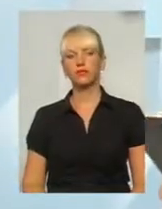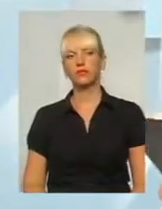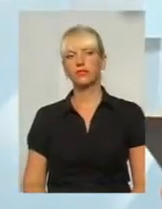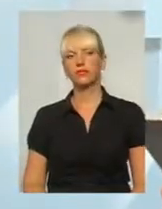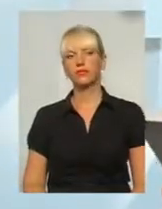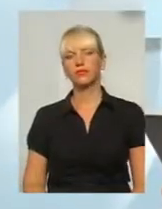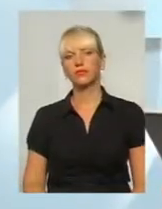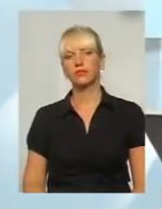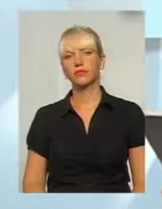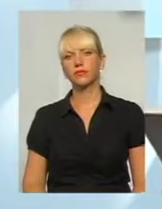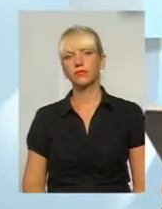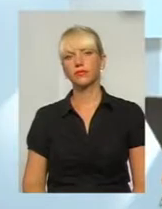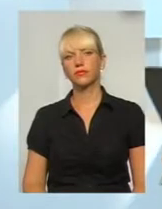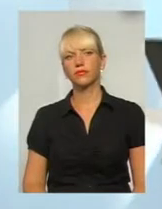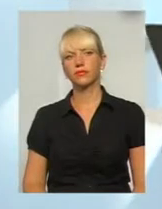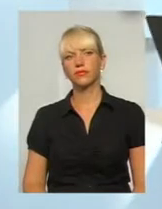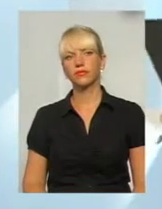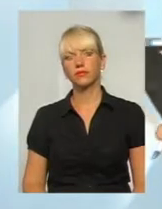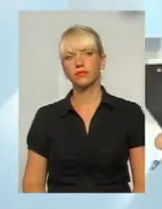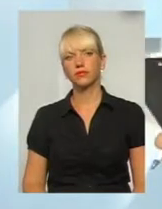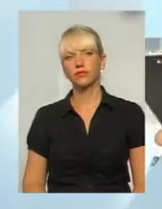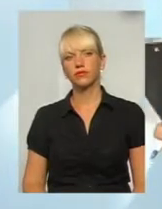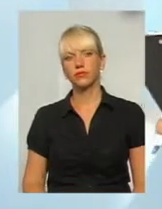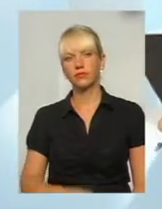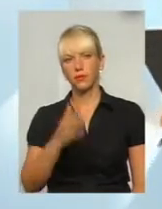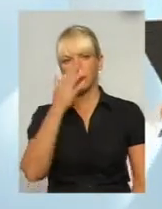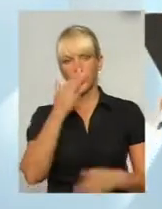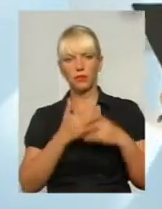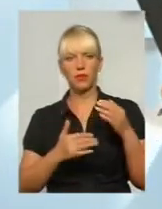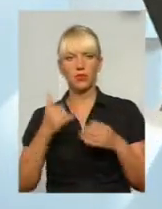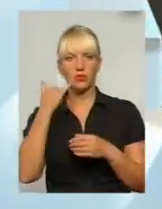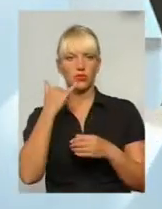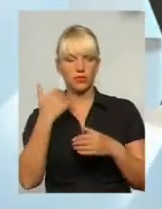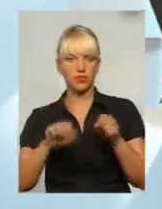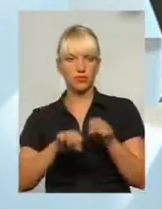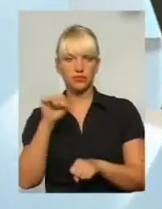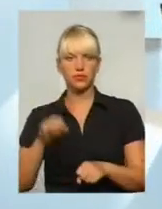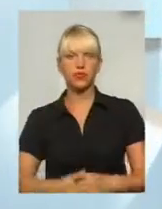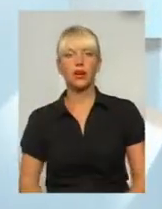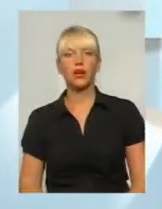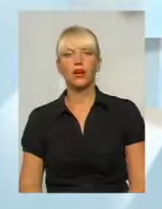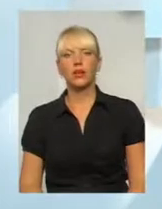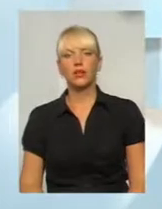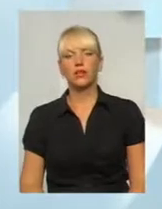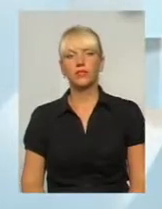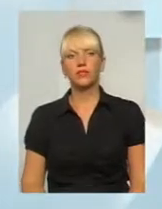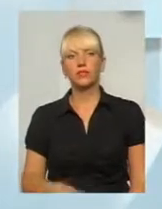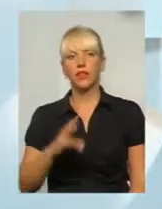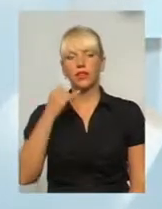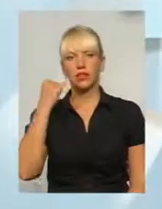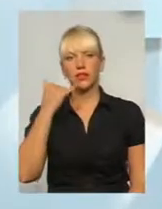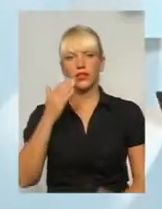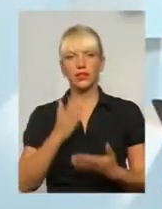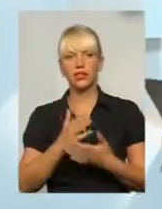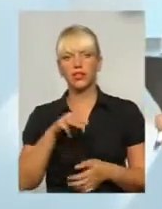питання. Ага, я перепрошую, зірвався дзвінок. Зате в нас на телефонному зв'язку є